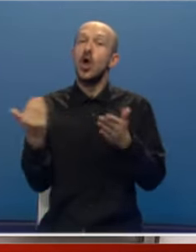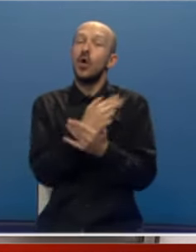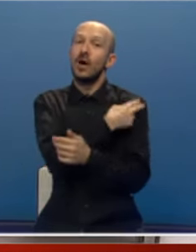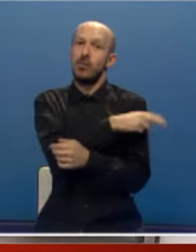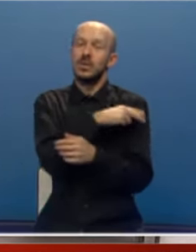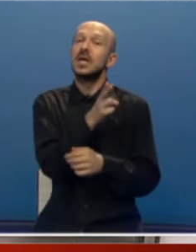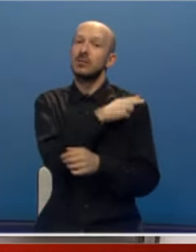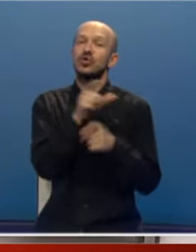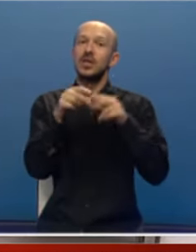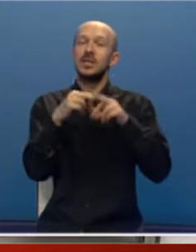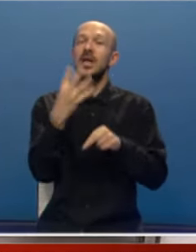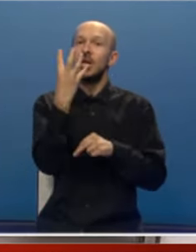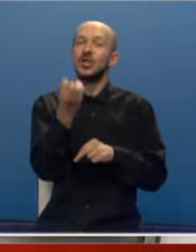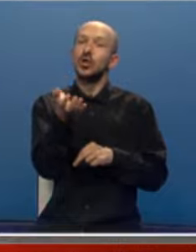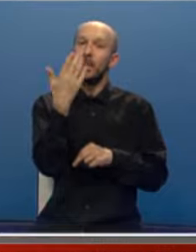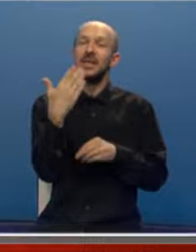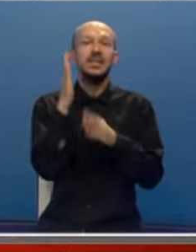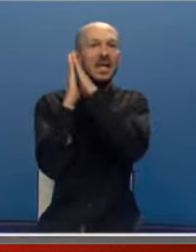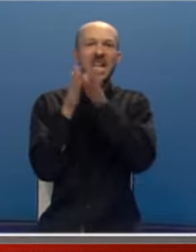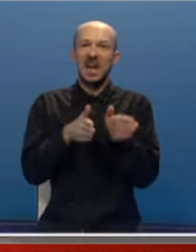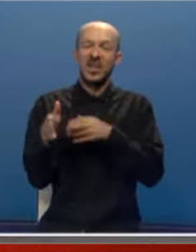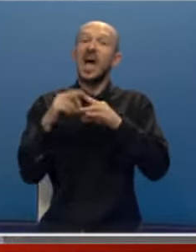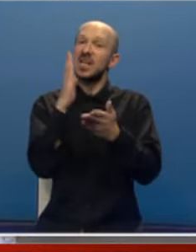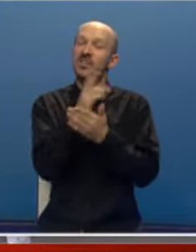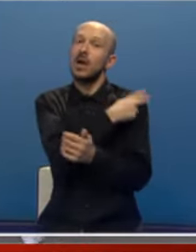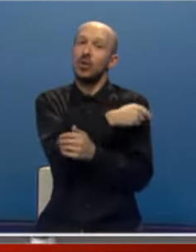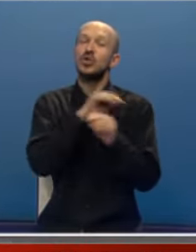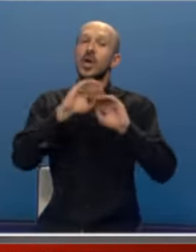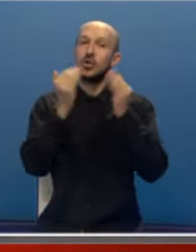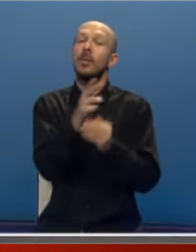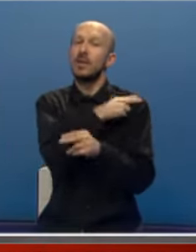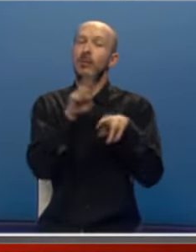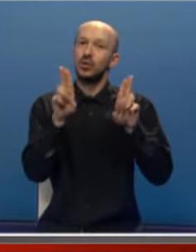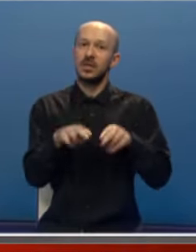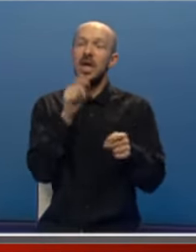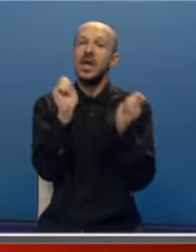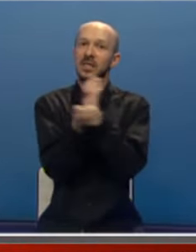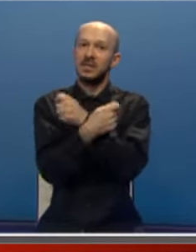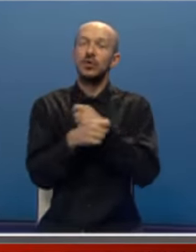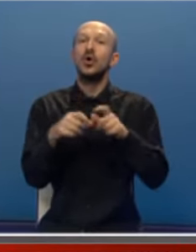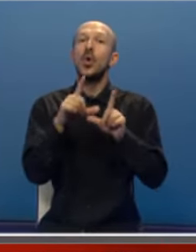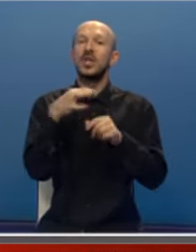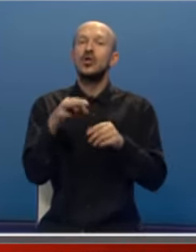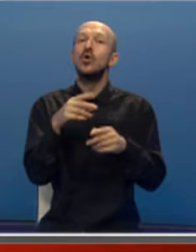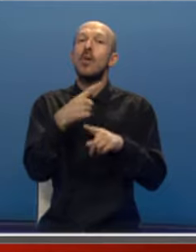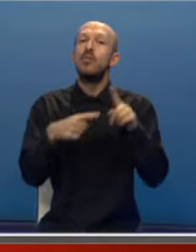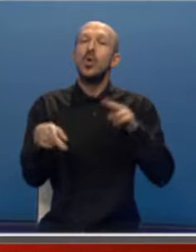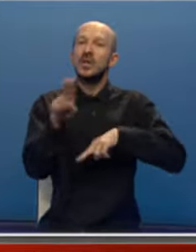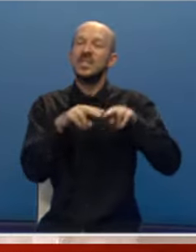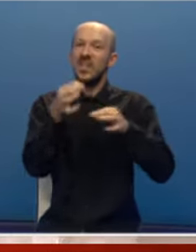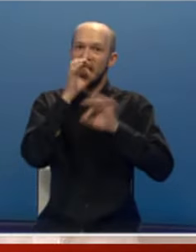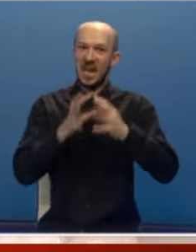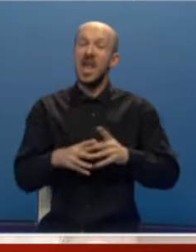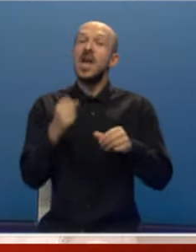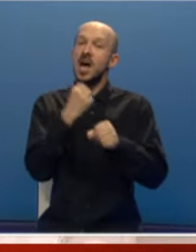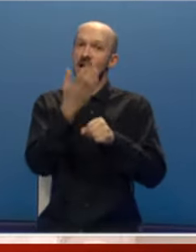bolnica raspolaže sa 450 kreveta, a svaka bolnička soba ima mogućnost da se transformiše u jedinicu poluintenzivne njege.